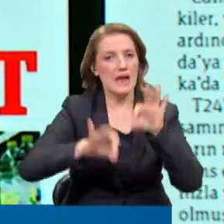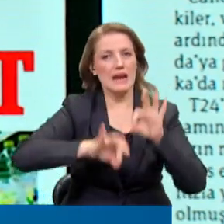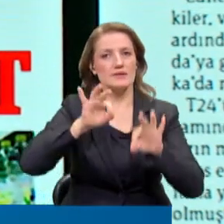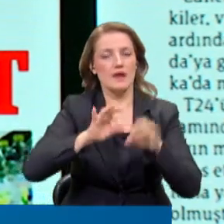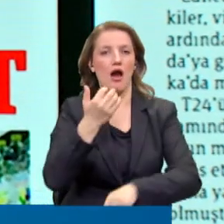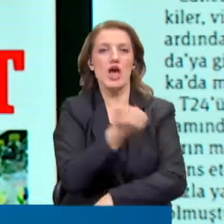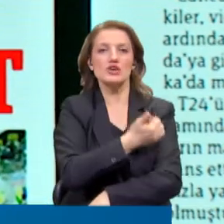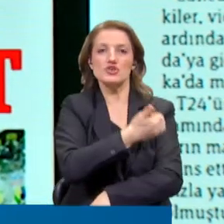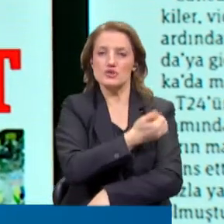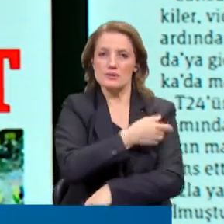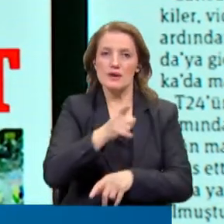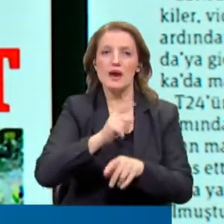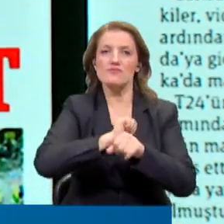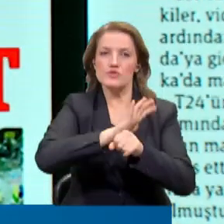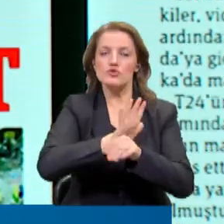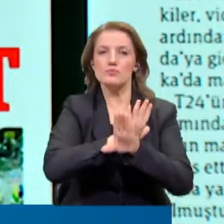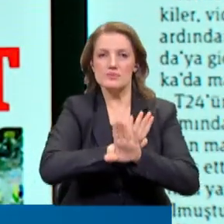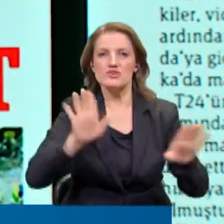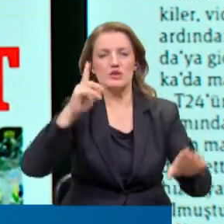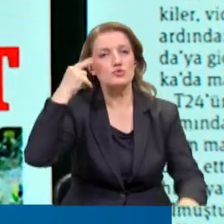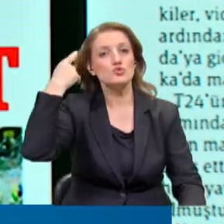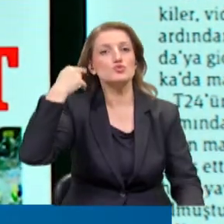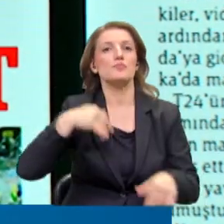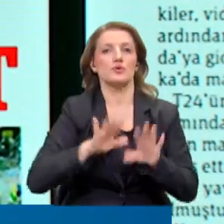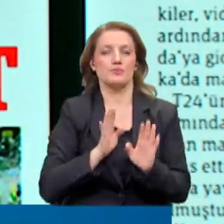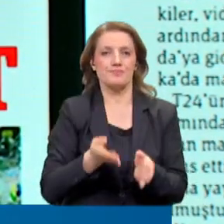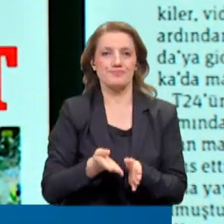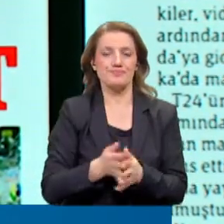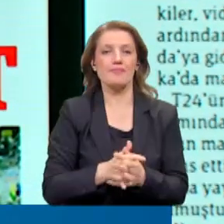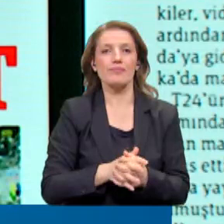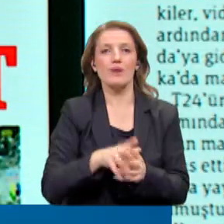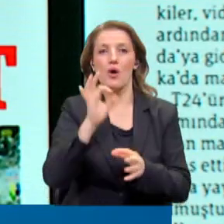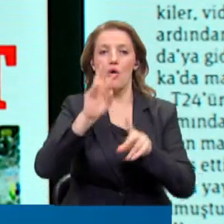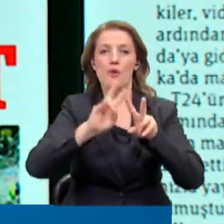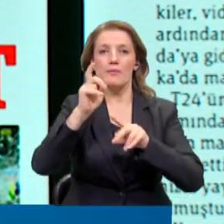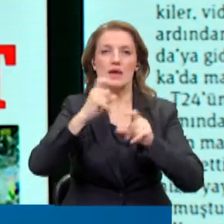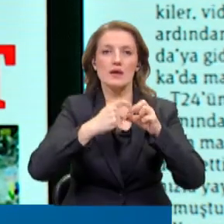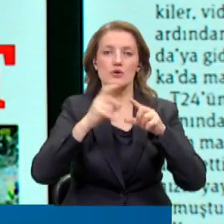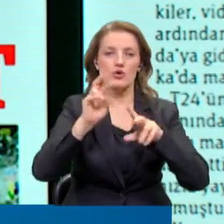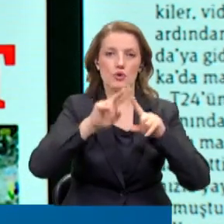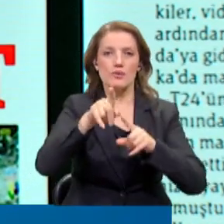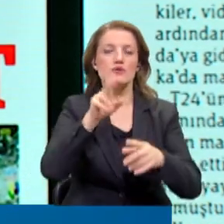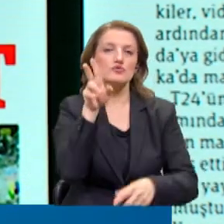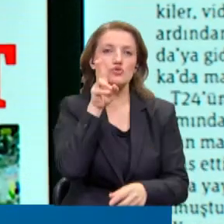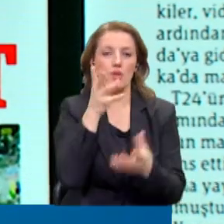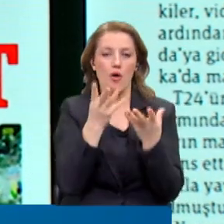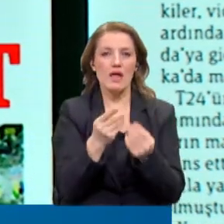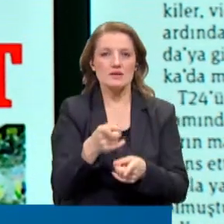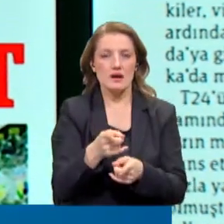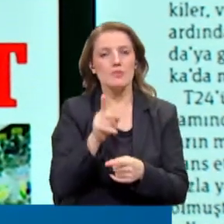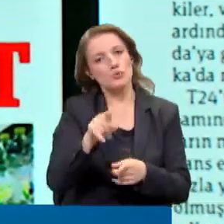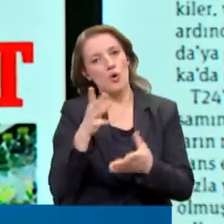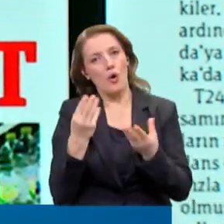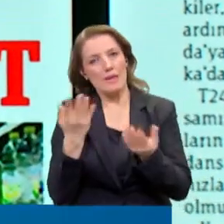Aşılamayla pandeminin biteceğini düşünmediğini belirten Özlü. Omikronla sona erecek olasılığına ilişkinde bu